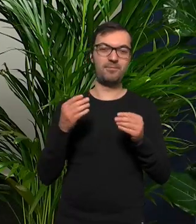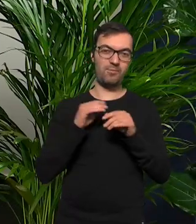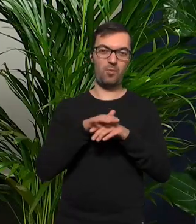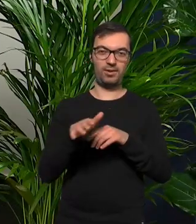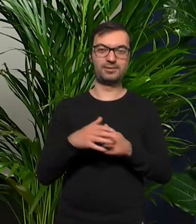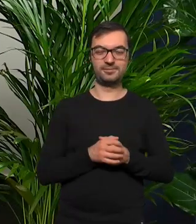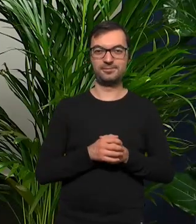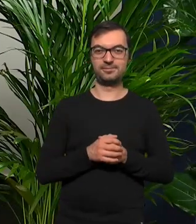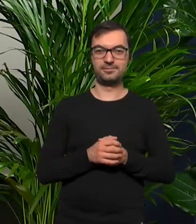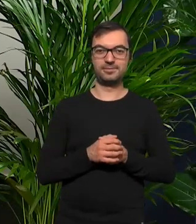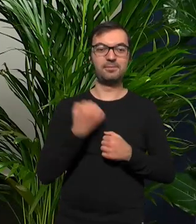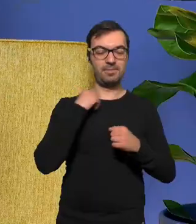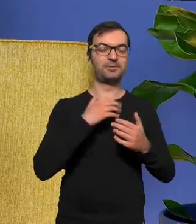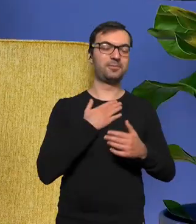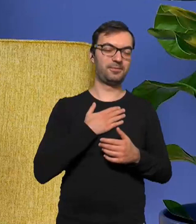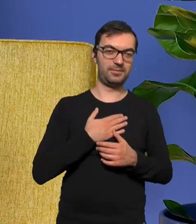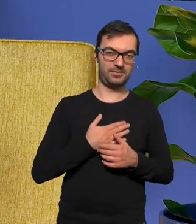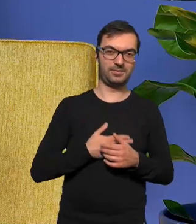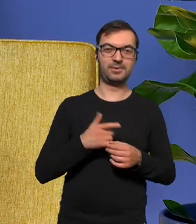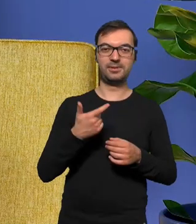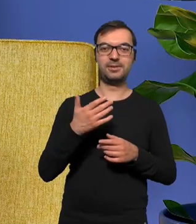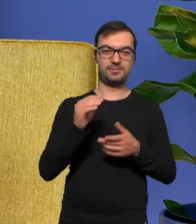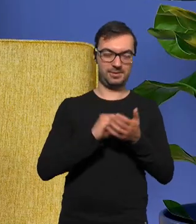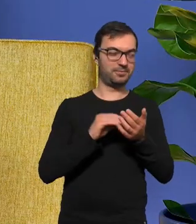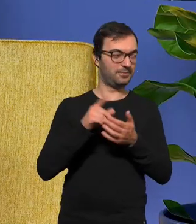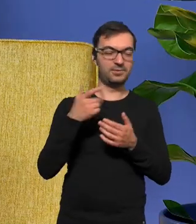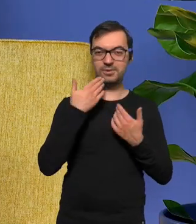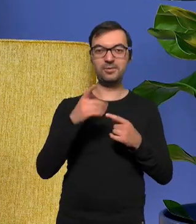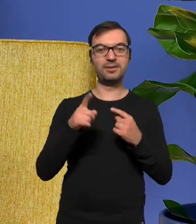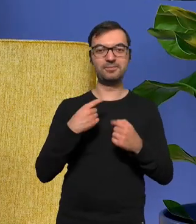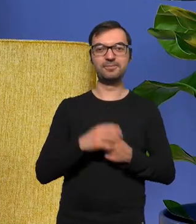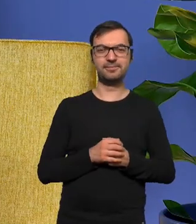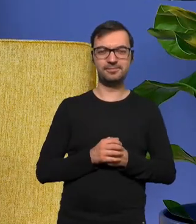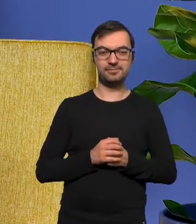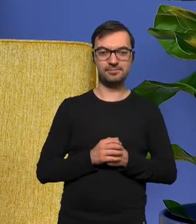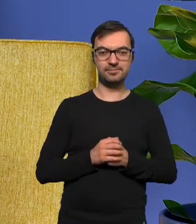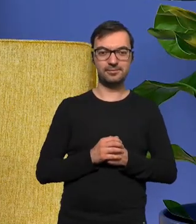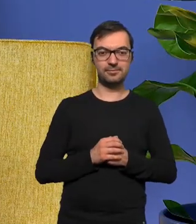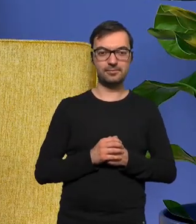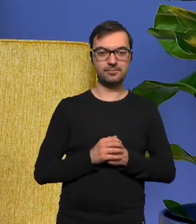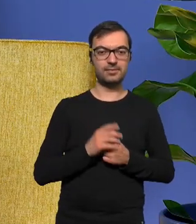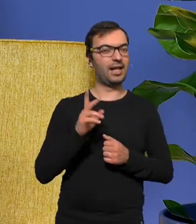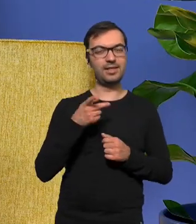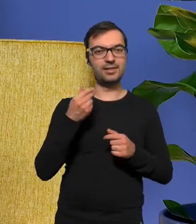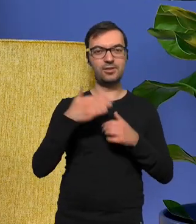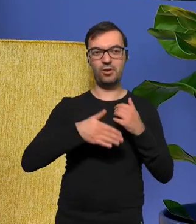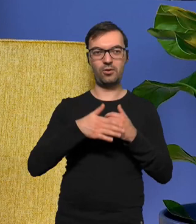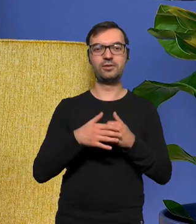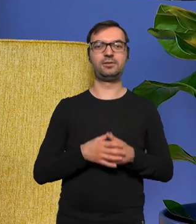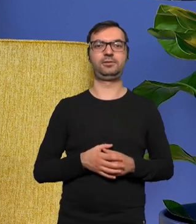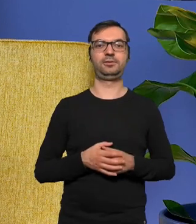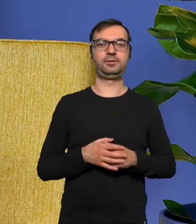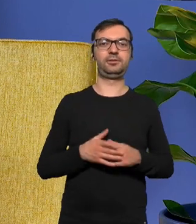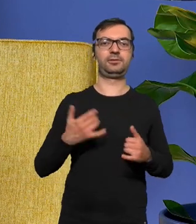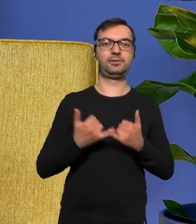uśmiech to bardzo miłe co co napisałaś natomiast nie do końca tak jest ponieważ